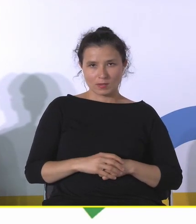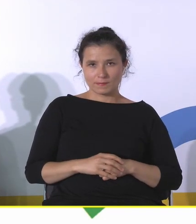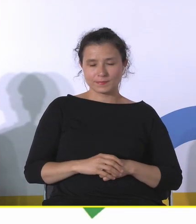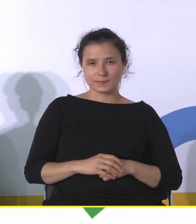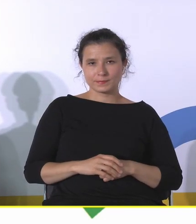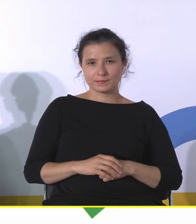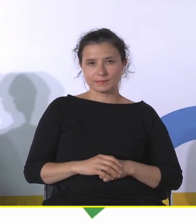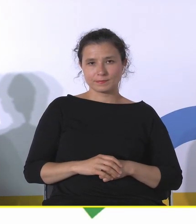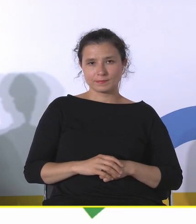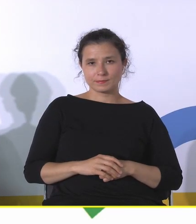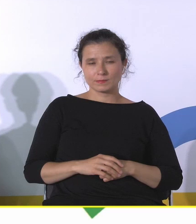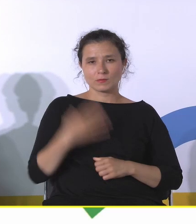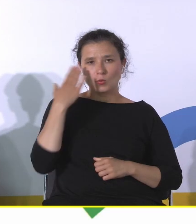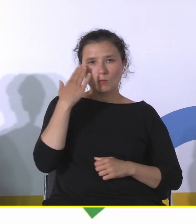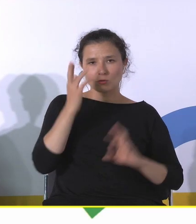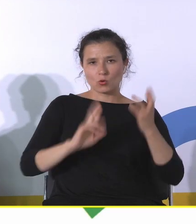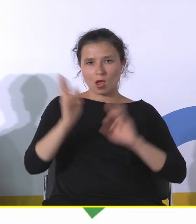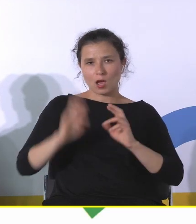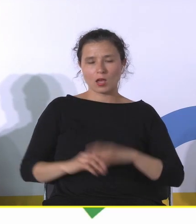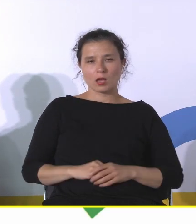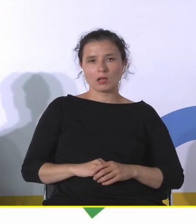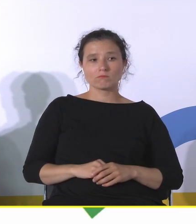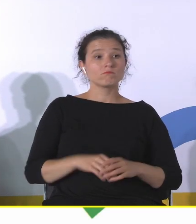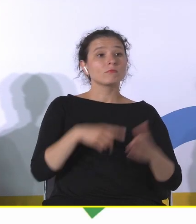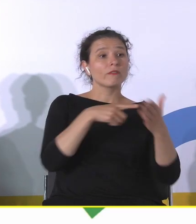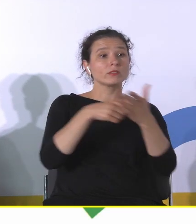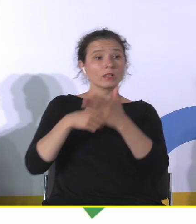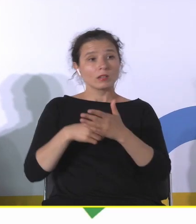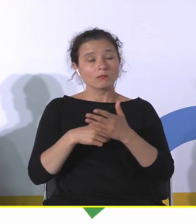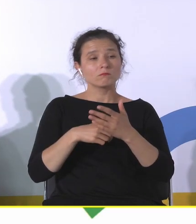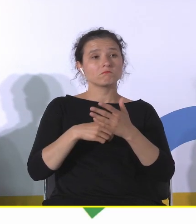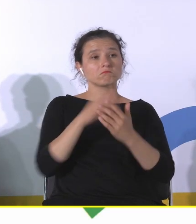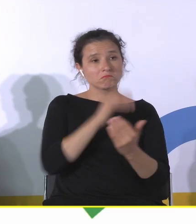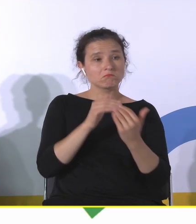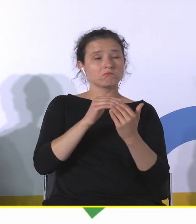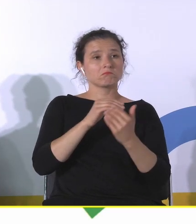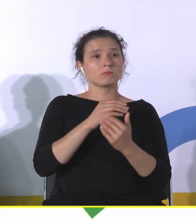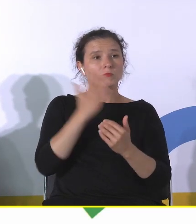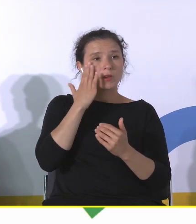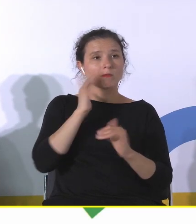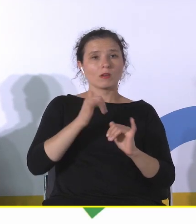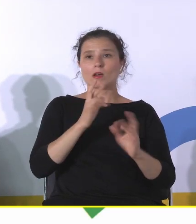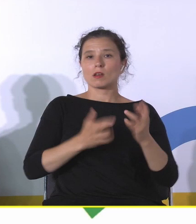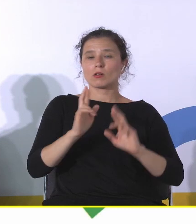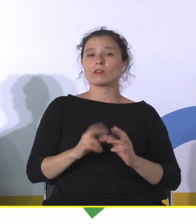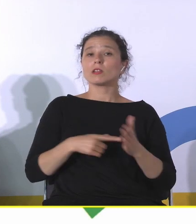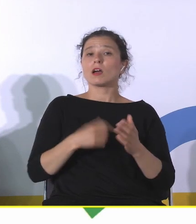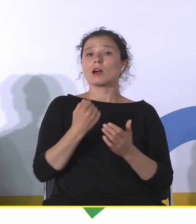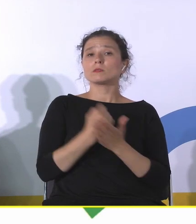umiejętność reagowania na wyzwania. Właśnie do kwestii rezyliencji chciałbym się teraz odnieść.